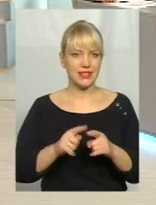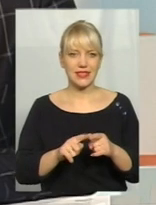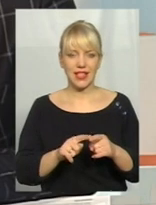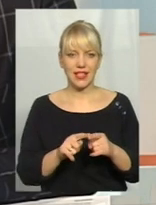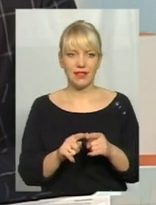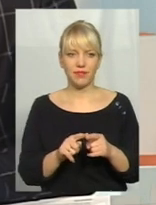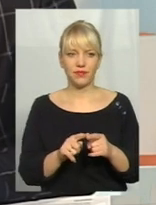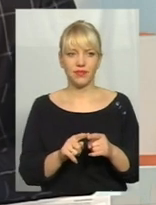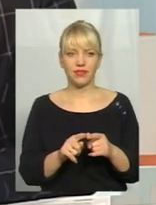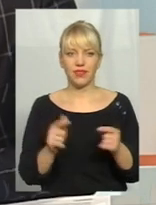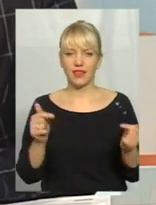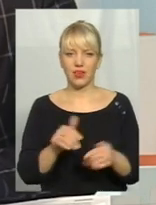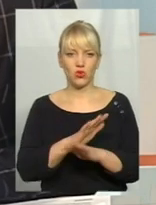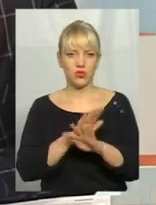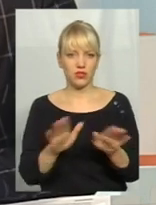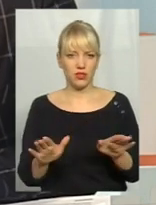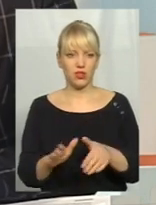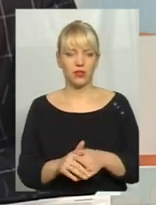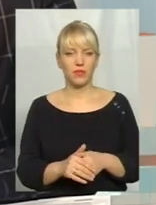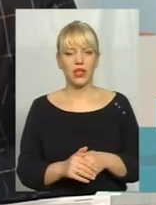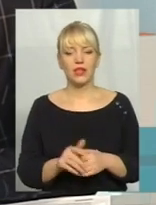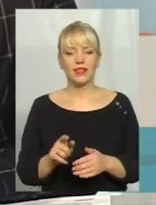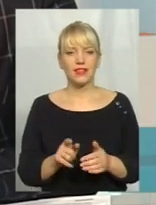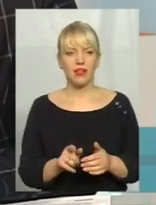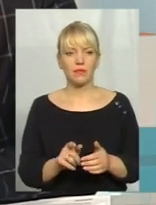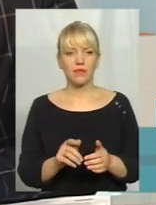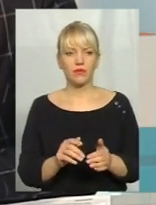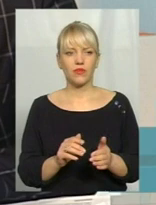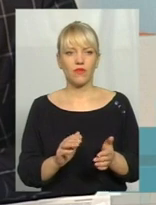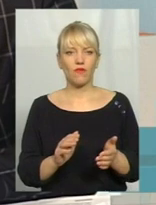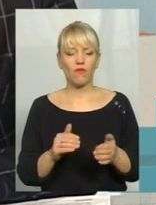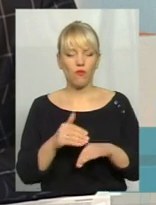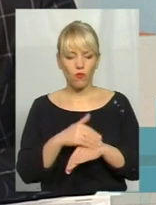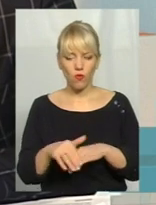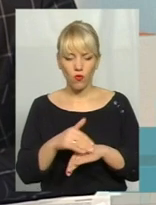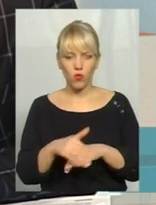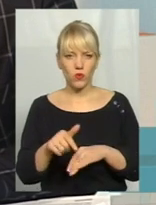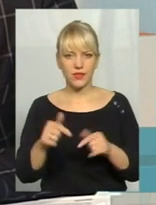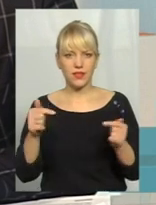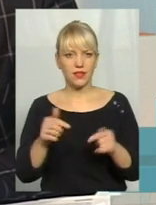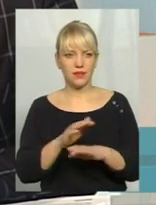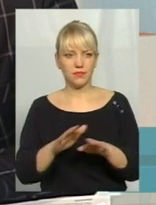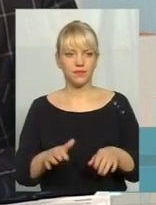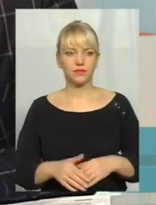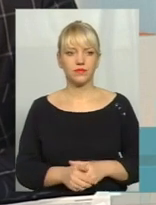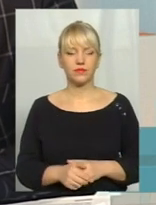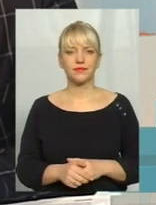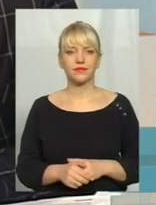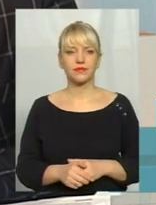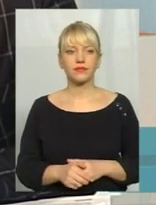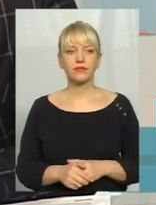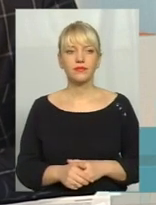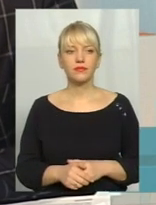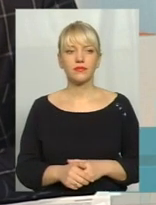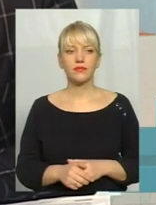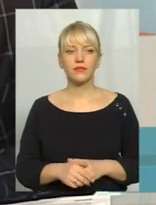доцільним. Скажемо так, там в вузькі вулиці досить, правда, і в місті не передбачається їх розширення, нема можливості. І